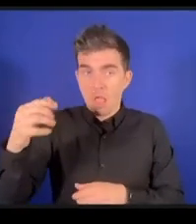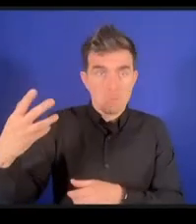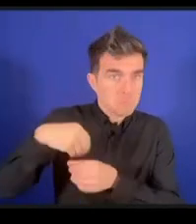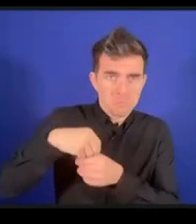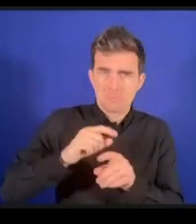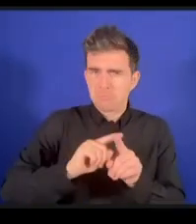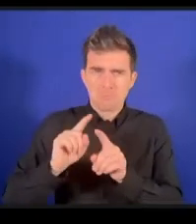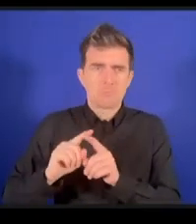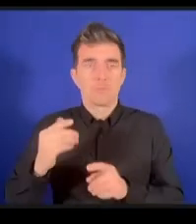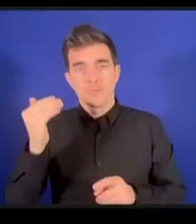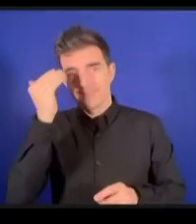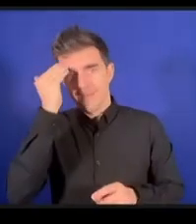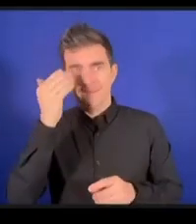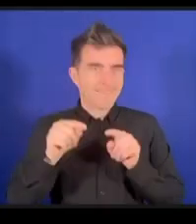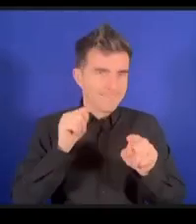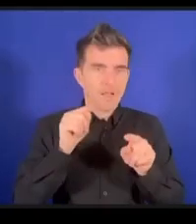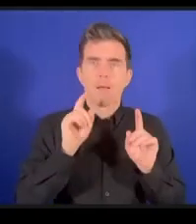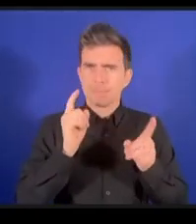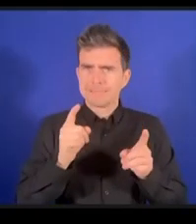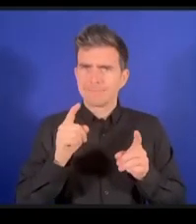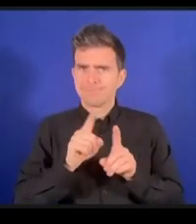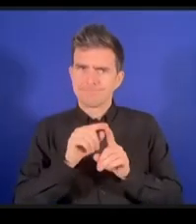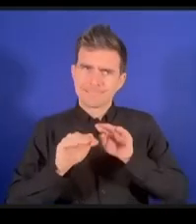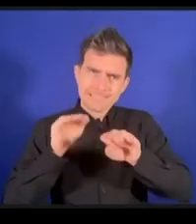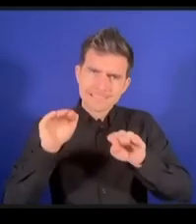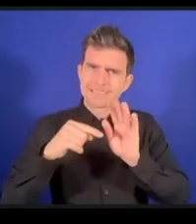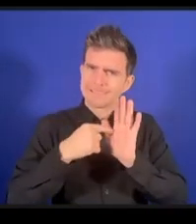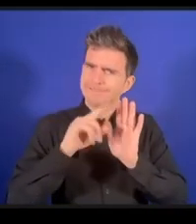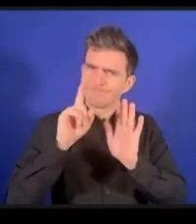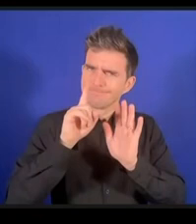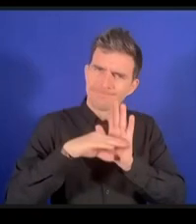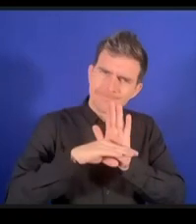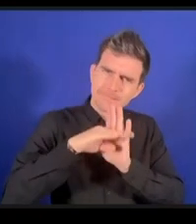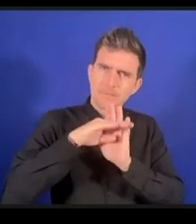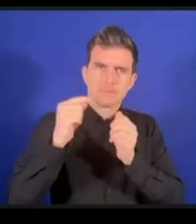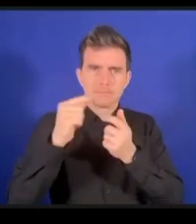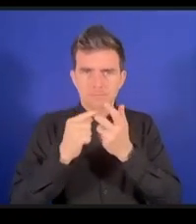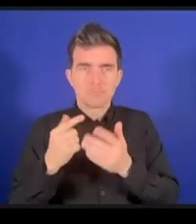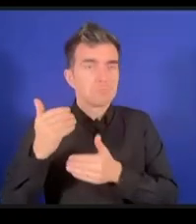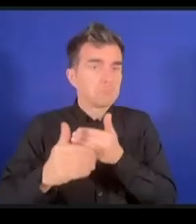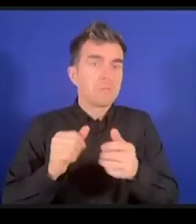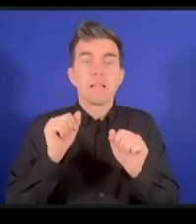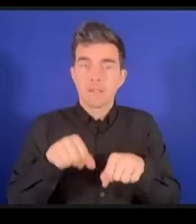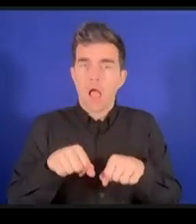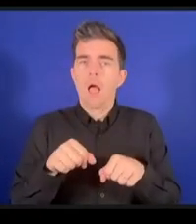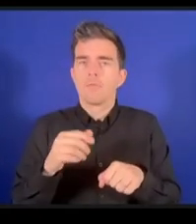そして措置も必要だと思うんです開発側でも